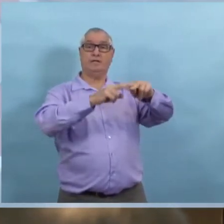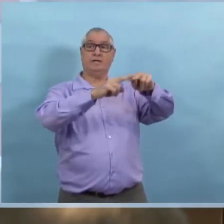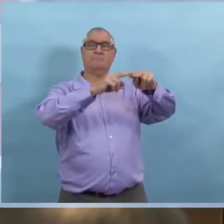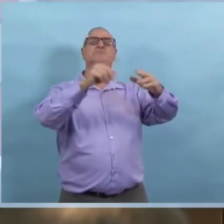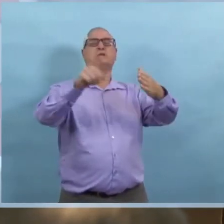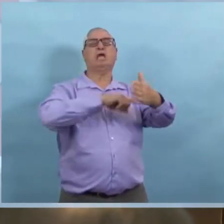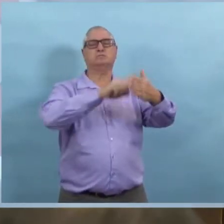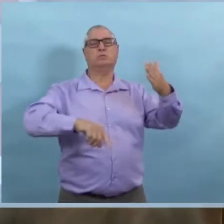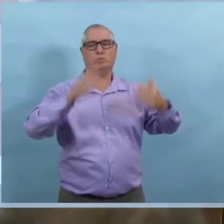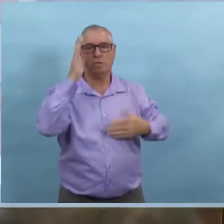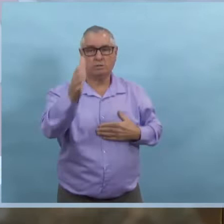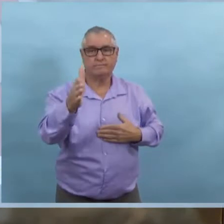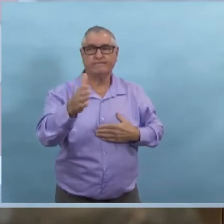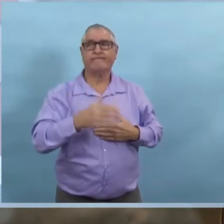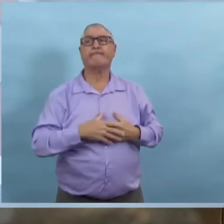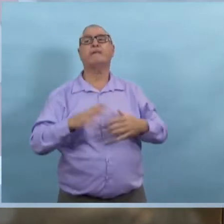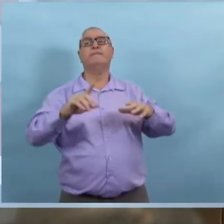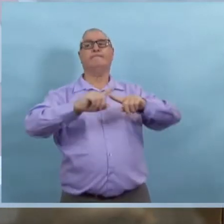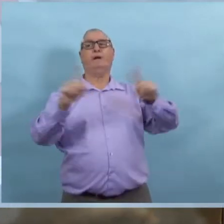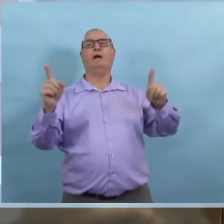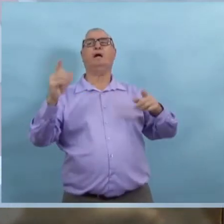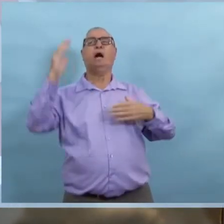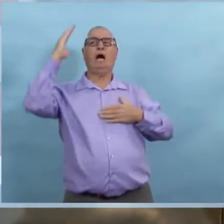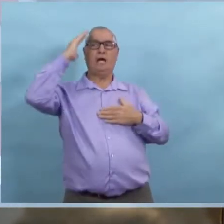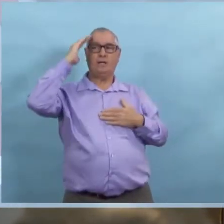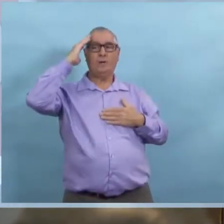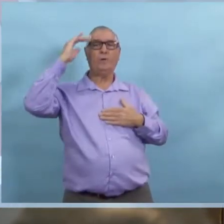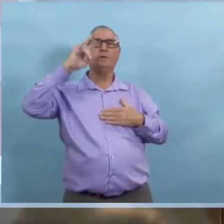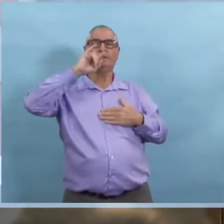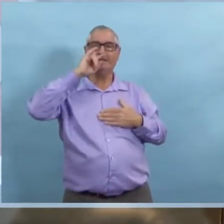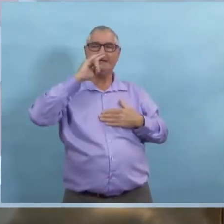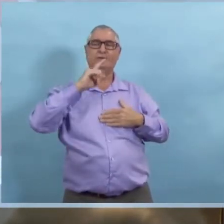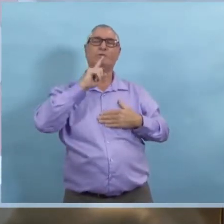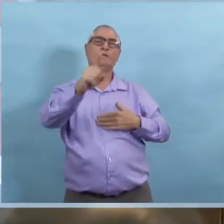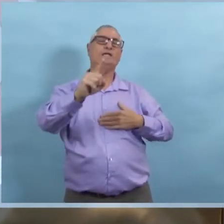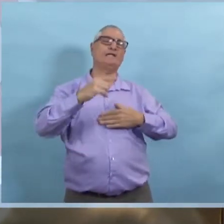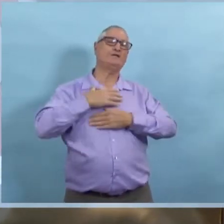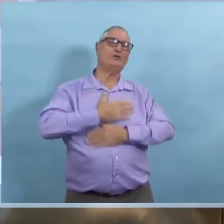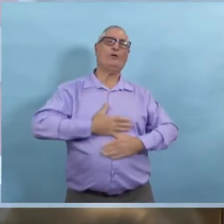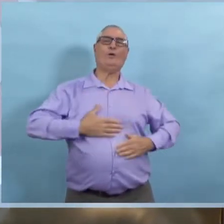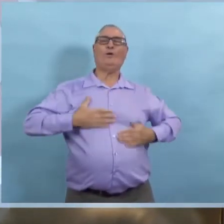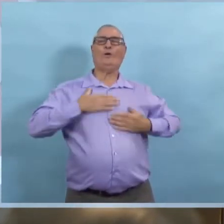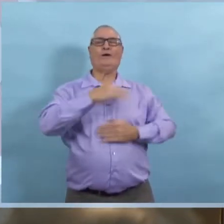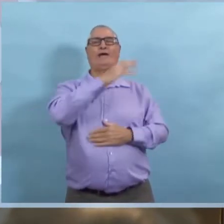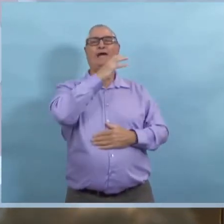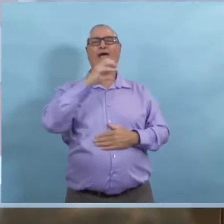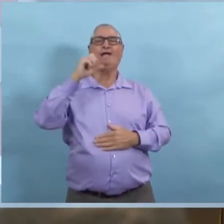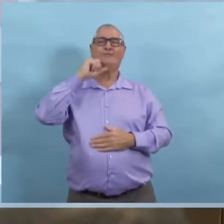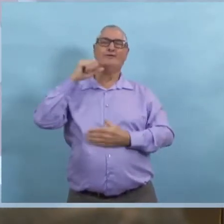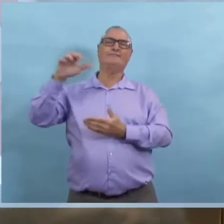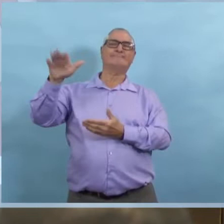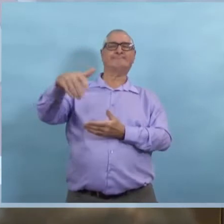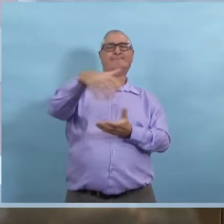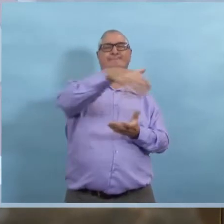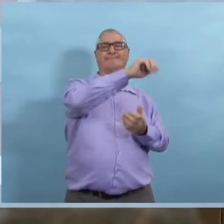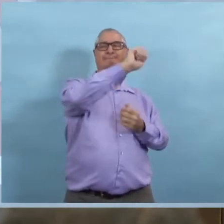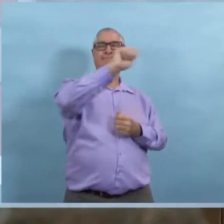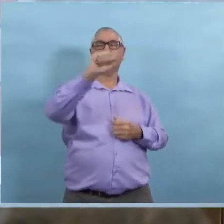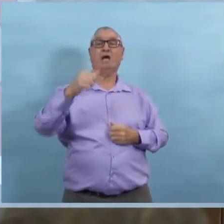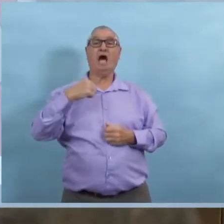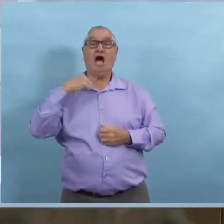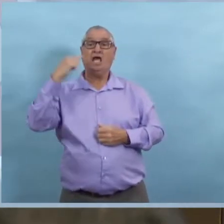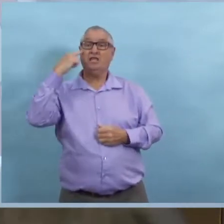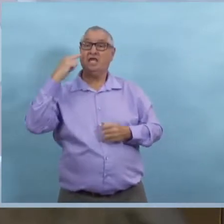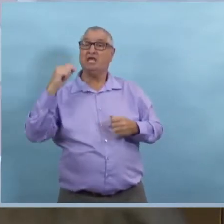Mais on a déjà dit que pour Halloween, avec certaines précautions, bon, c'est sûr, c'est difficile pour les enfants parce que les enfants s'attendent avec ça,